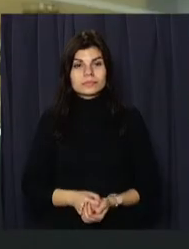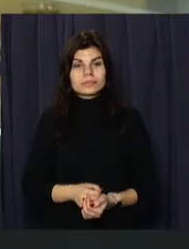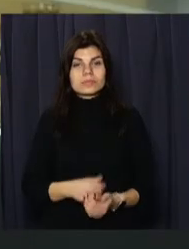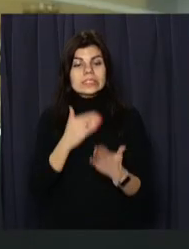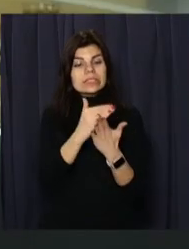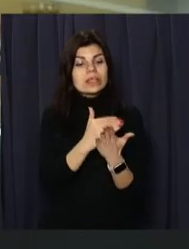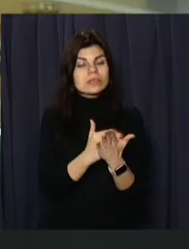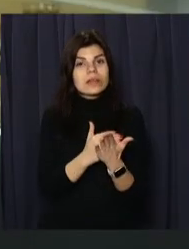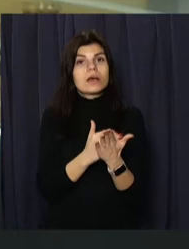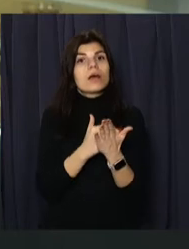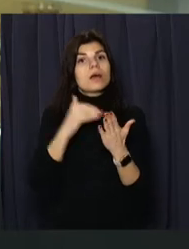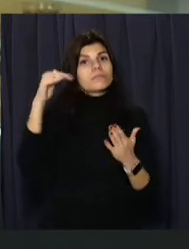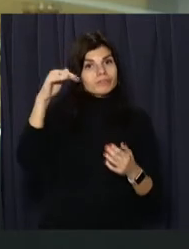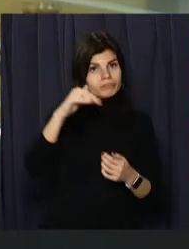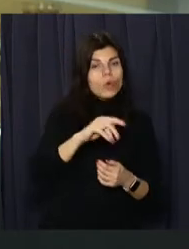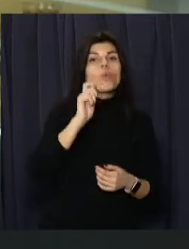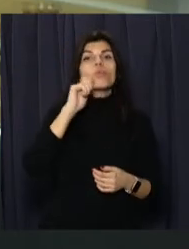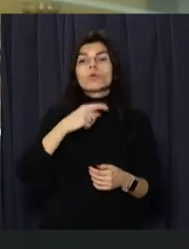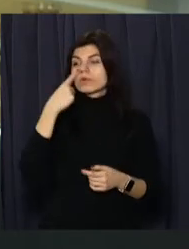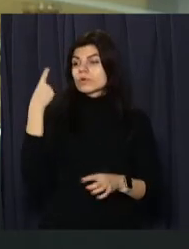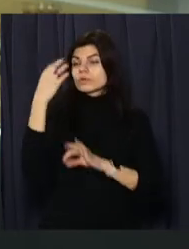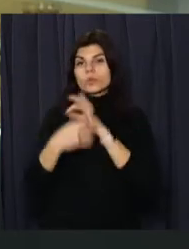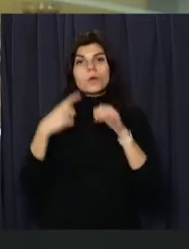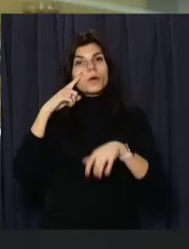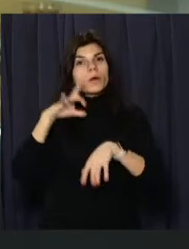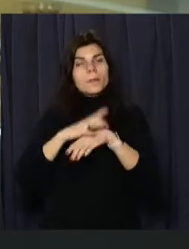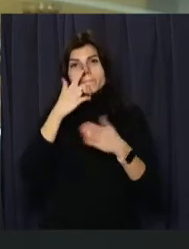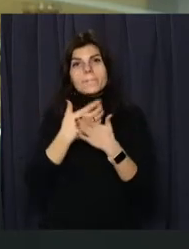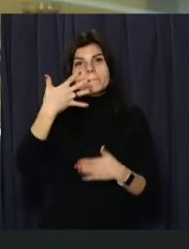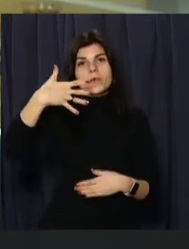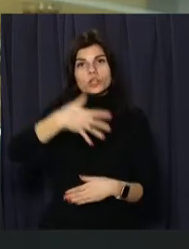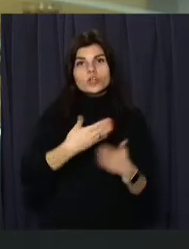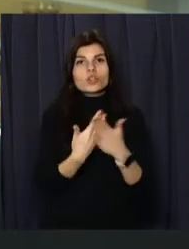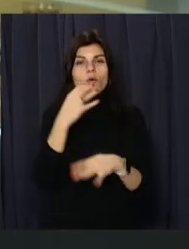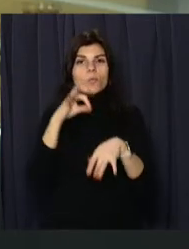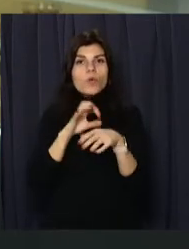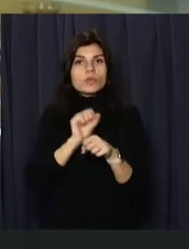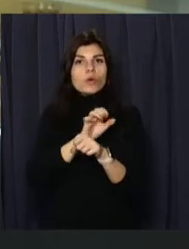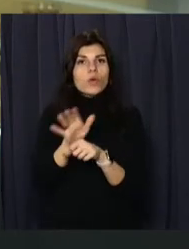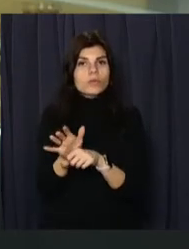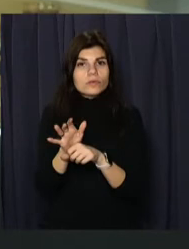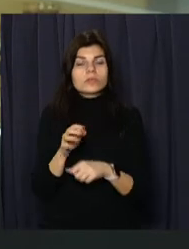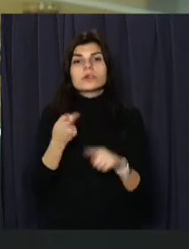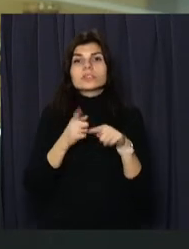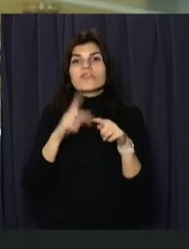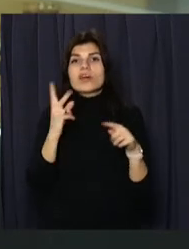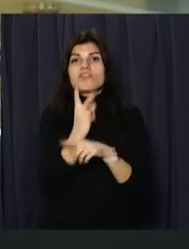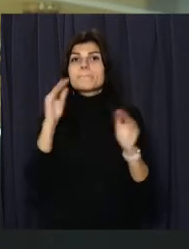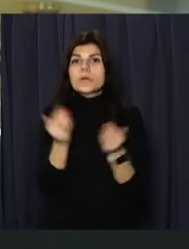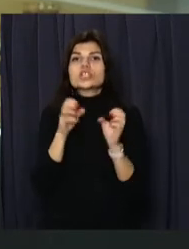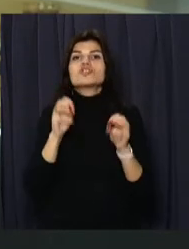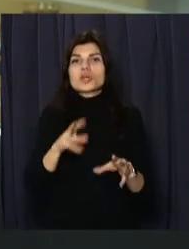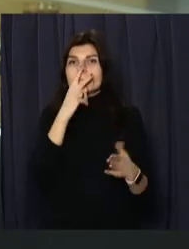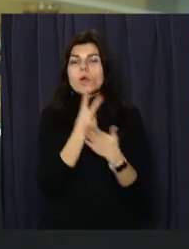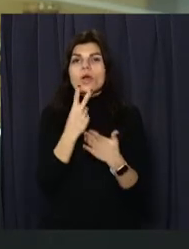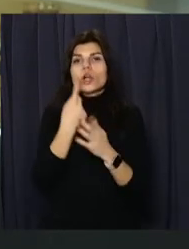Статистика йде на спад. В Україні минулої доби виявили понад 5 тисяч нових хворих на коронавірус. Це вдвічі менше, ніж